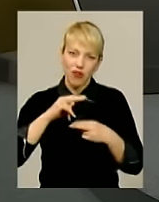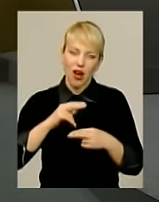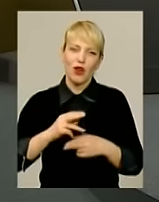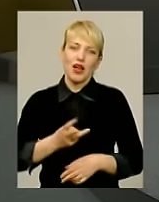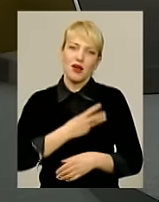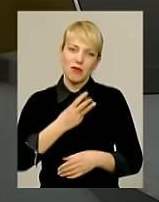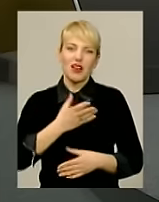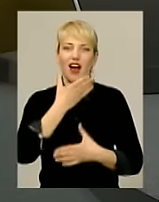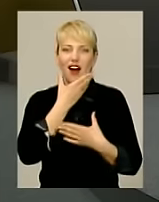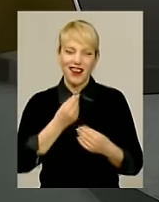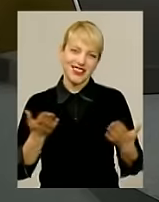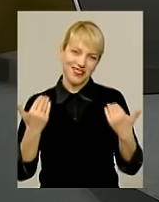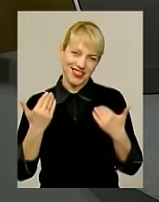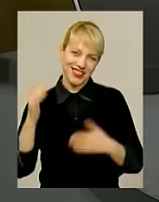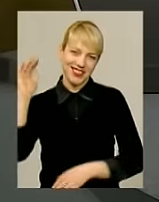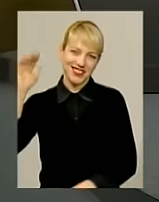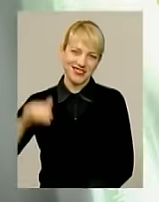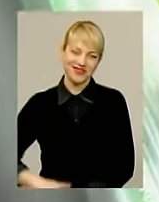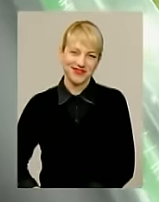і бажаємо гарних вихідних.